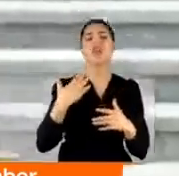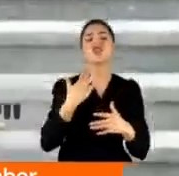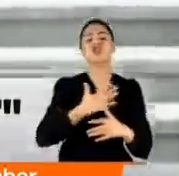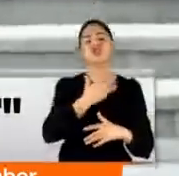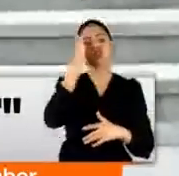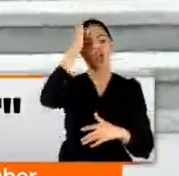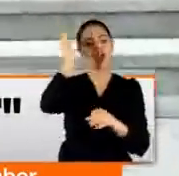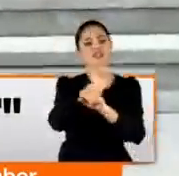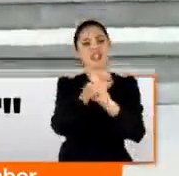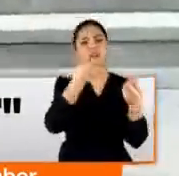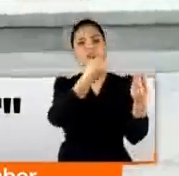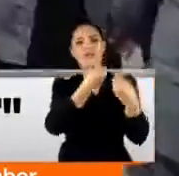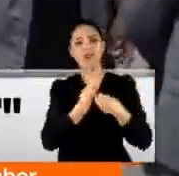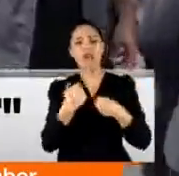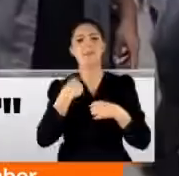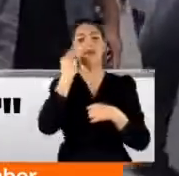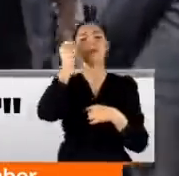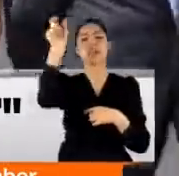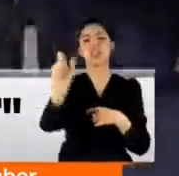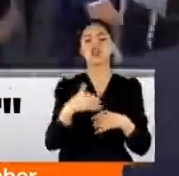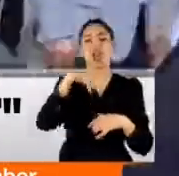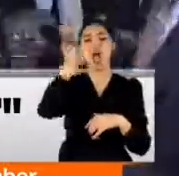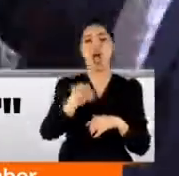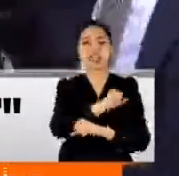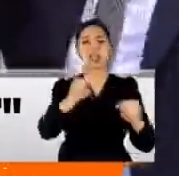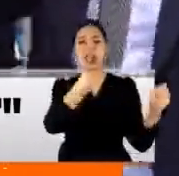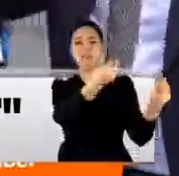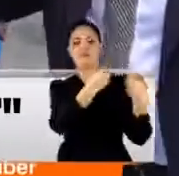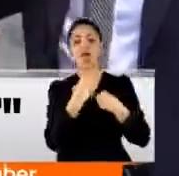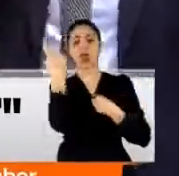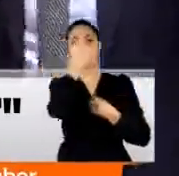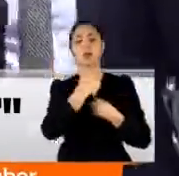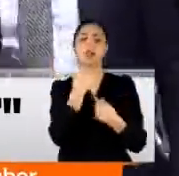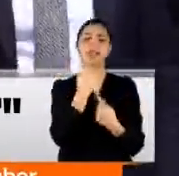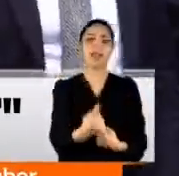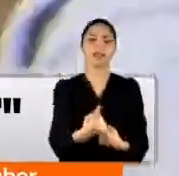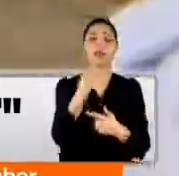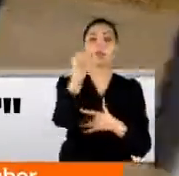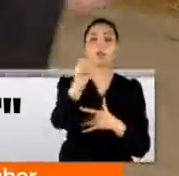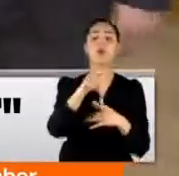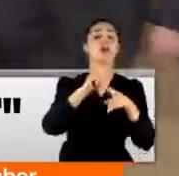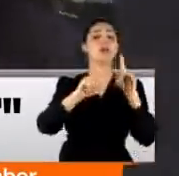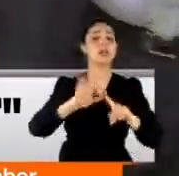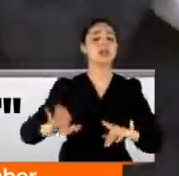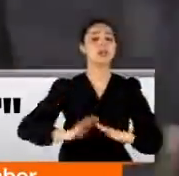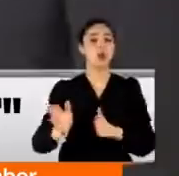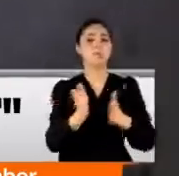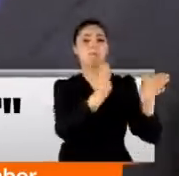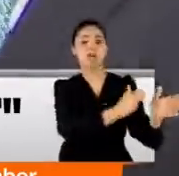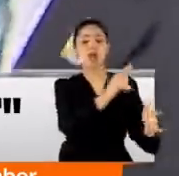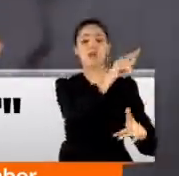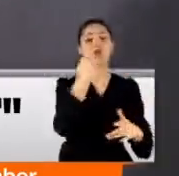saygınlığının ihlal edilmesi ve kişilik haklarının ağır bir şekilde zedelenmesi gösterildi. Ayrıca Kılıçdaroğlu hakkında